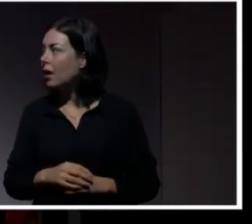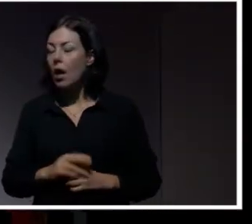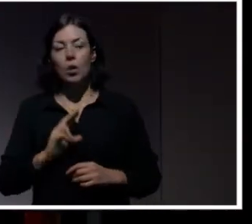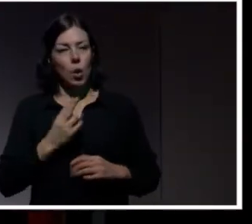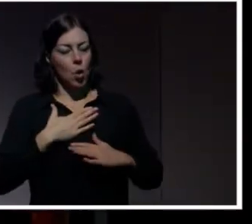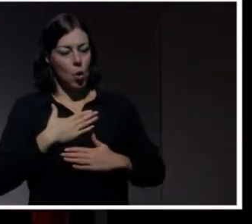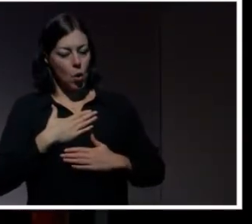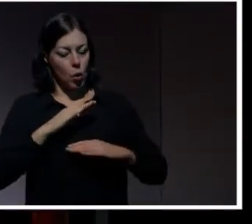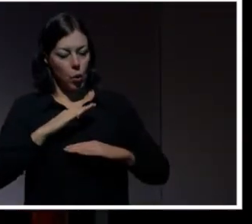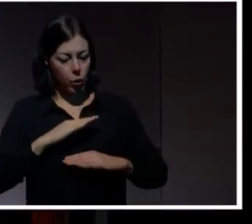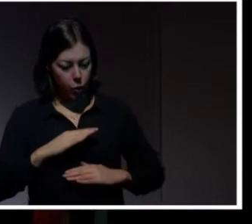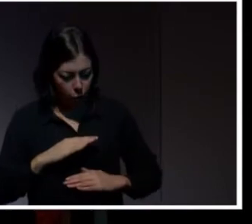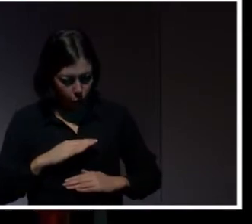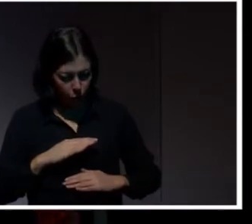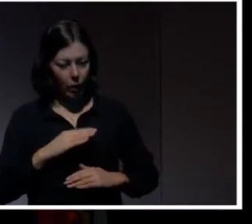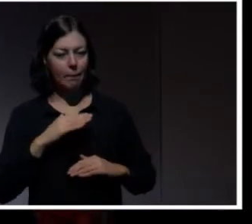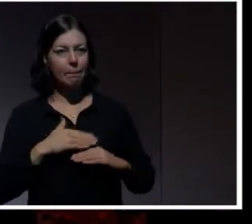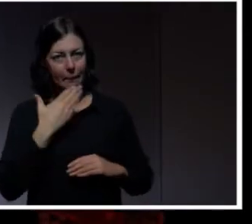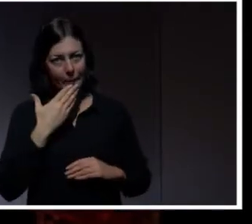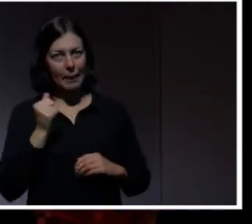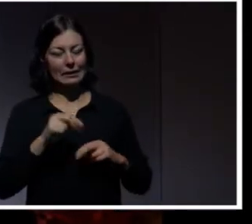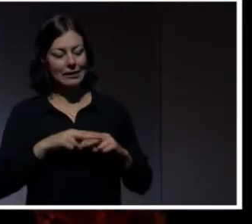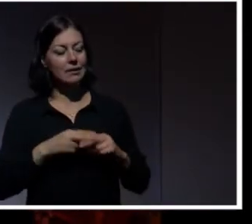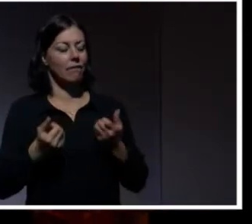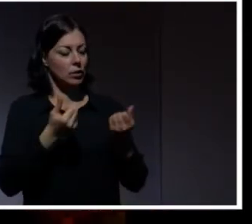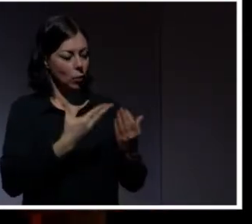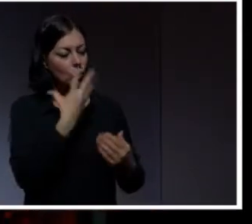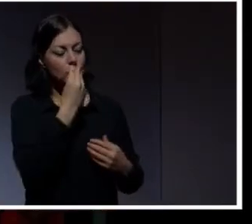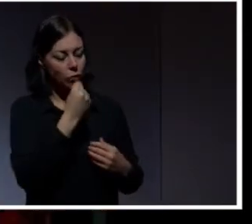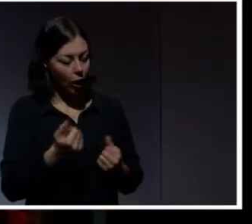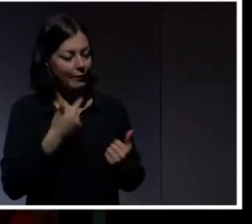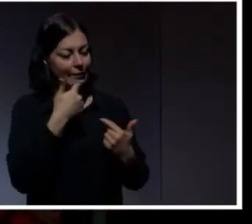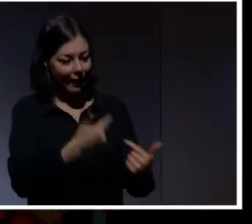stressad nu än jag var när jag steg upp här. Tusen tack. Här är choklad. Tack så jättemycket. mycket.